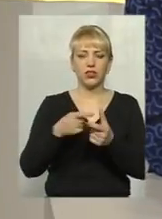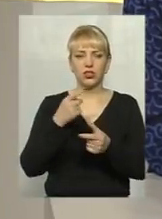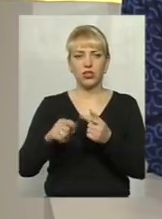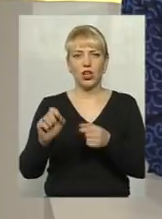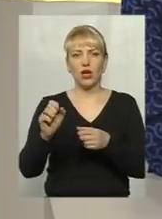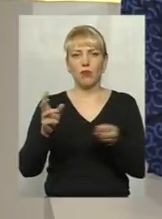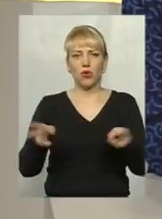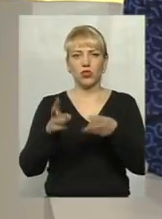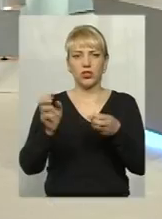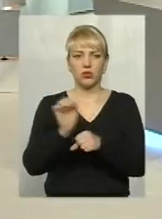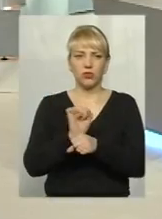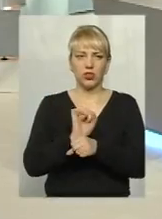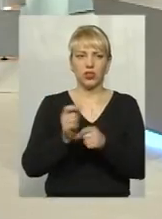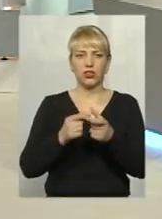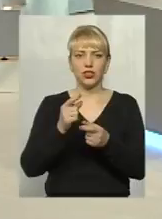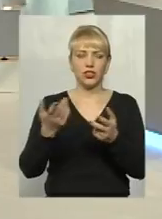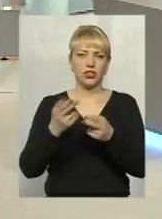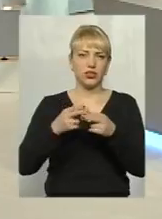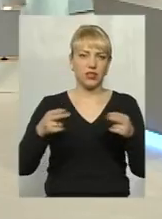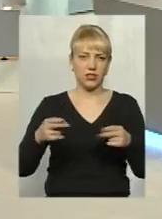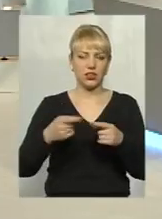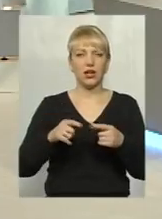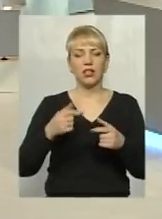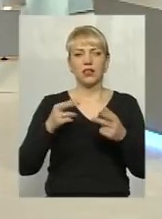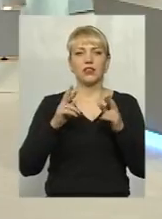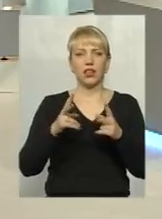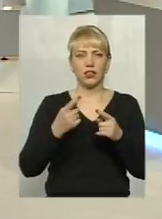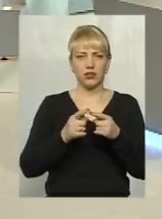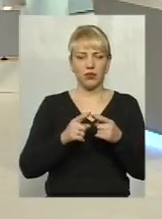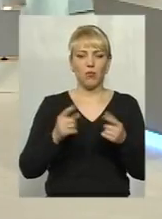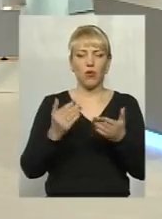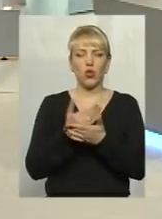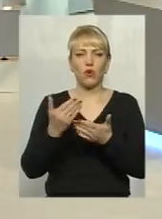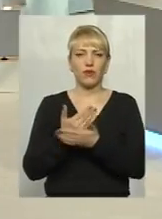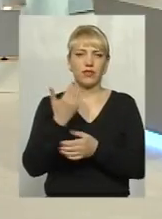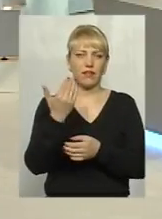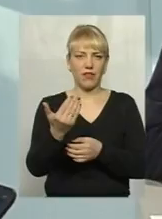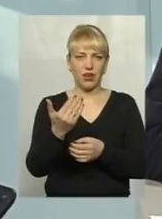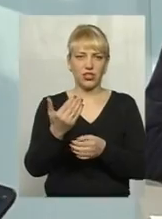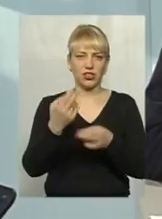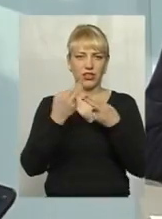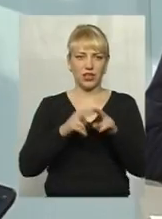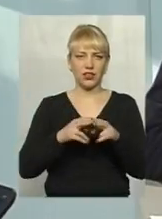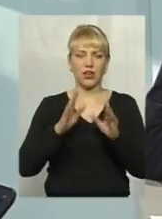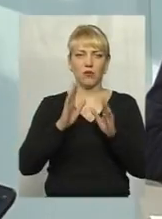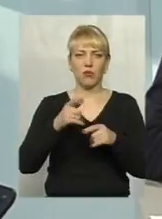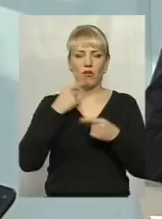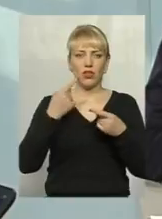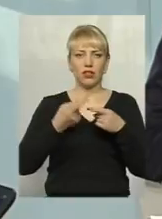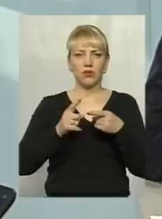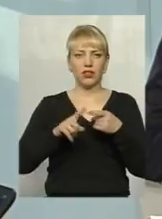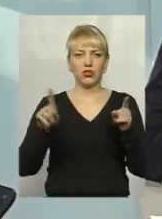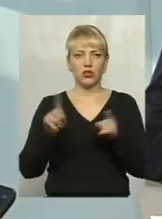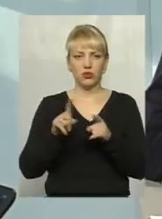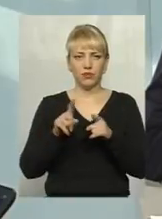чи то якусь спецтехніку в цьому напрямку. Як суттєво поновився ваш парк? Дамо говорити про те, що ця